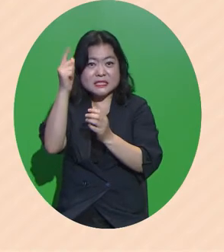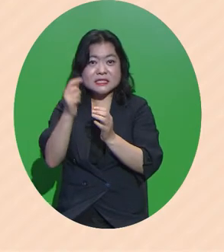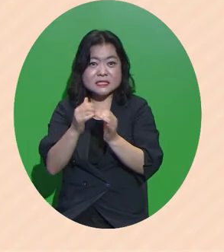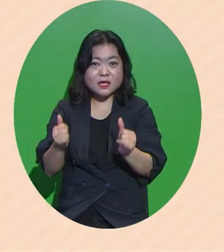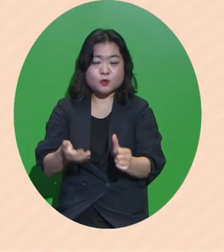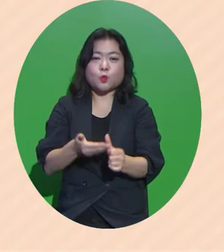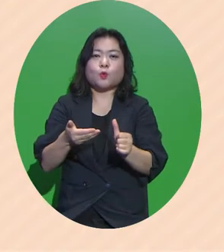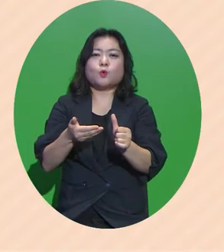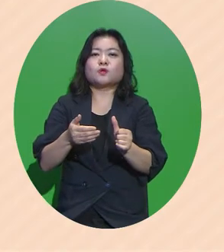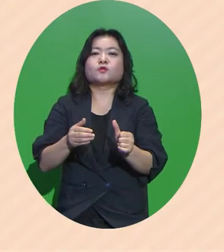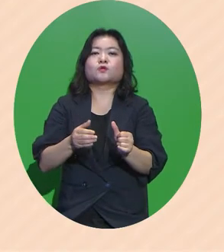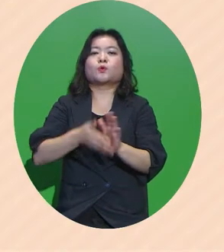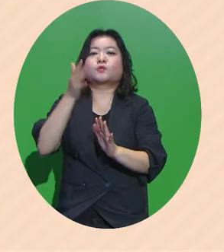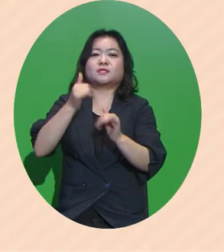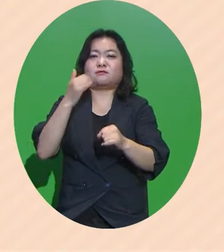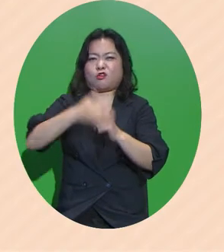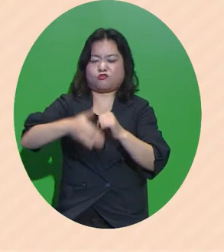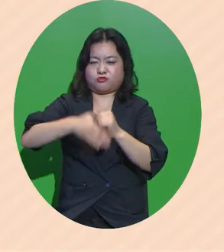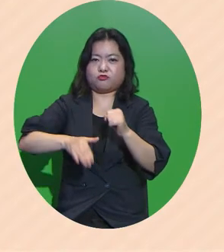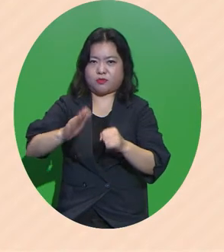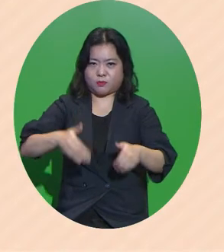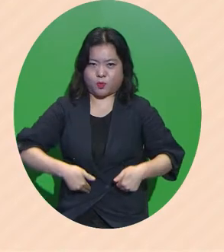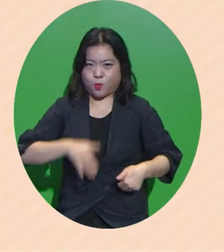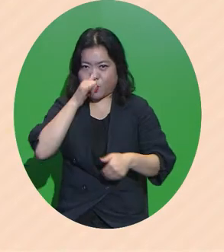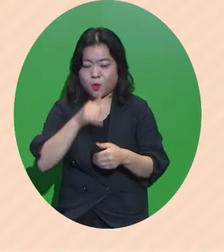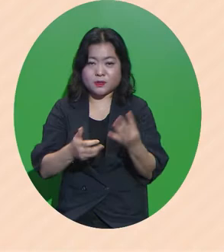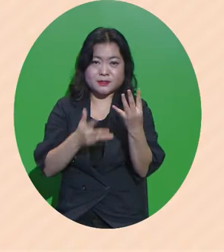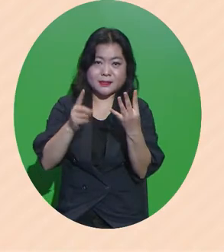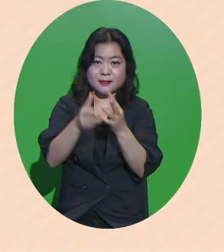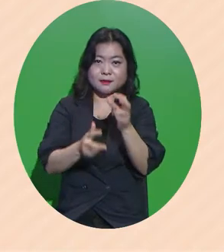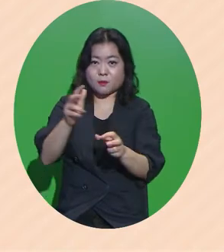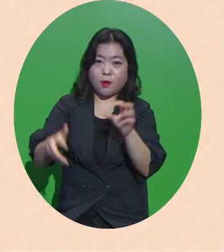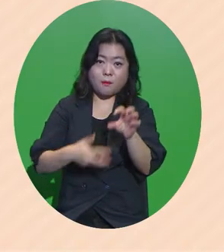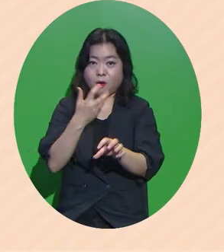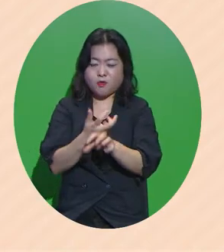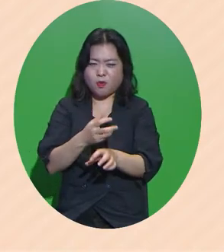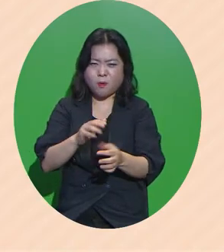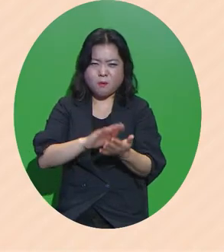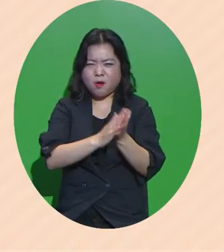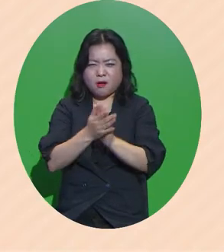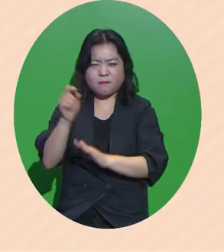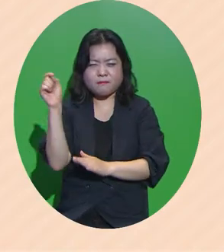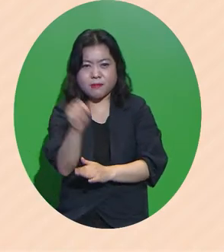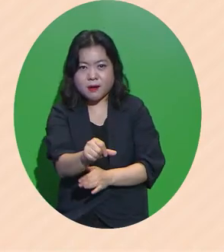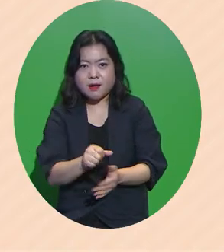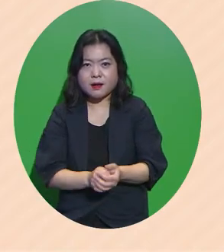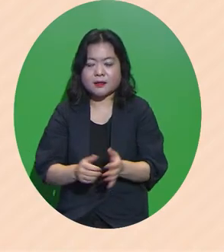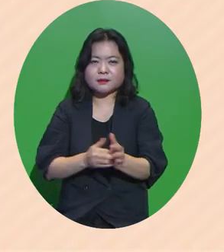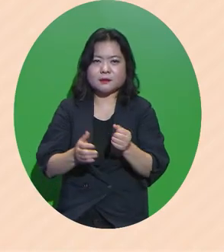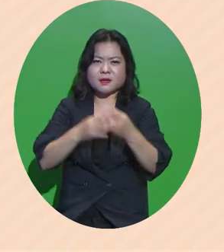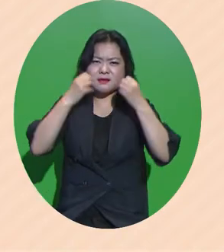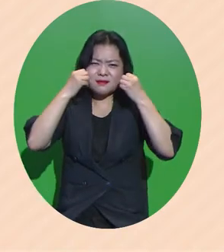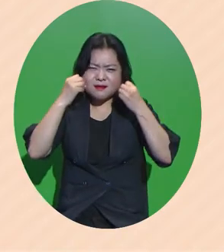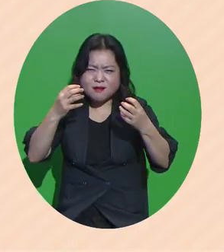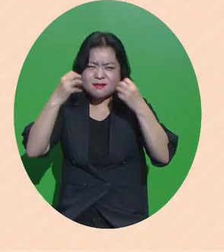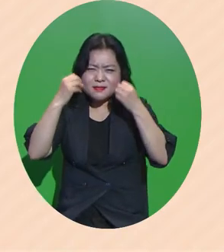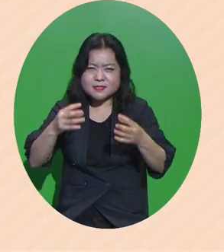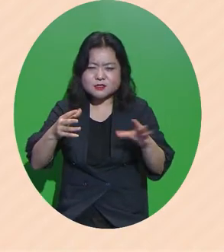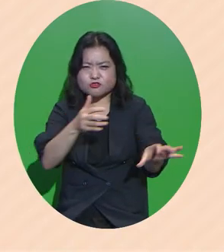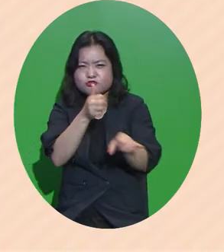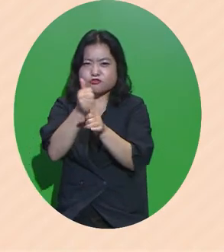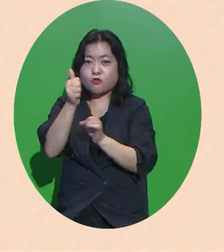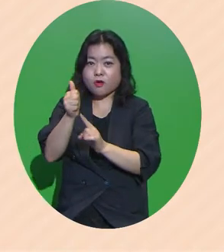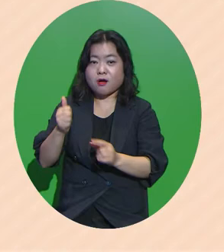4차 산업혁명으로 변화가 가속화되고 있습니다 이제는 혁신 주도형 성장